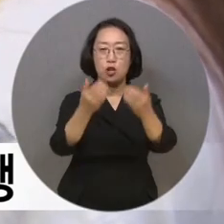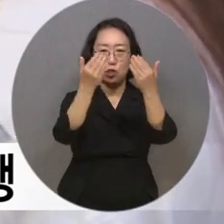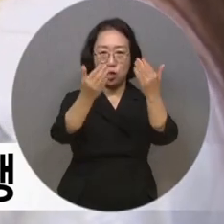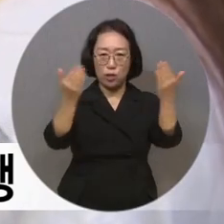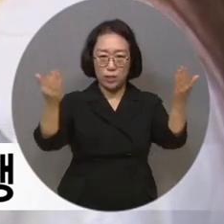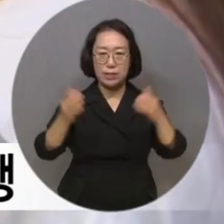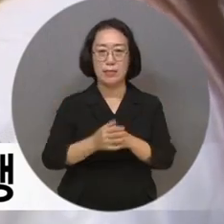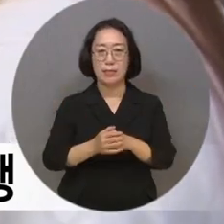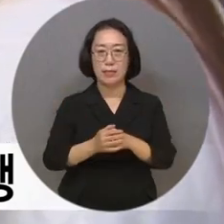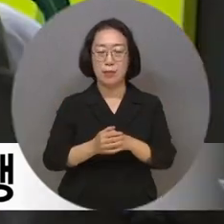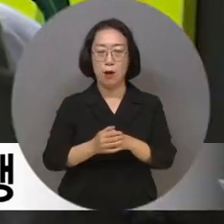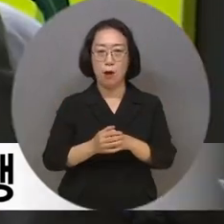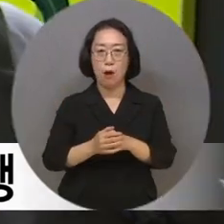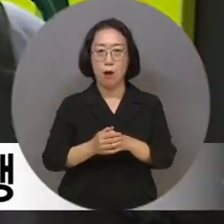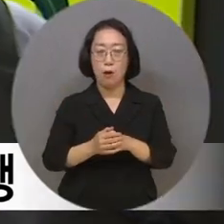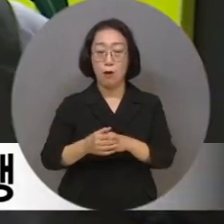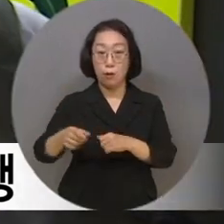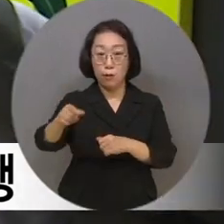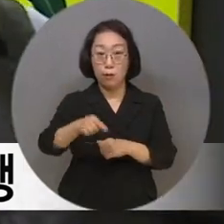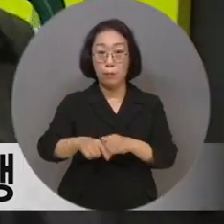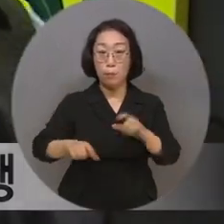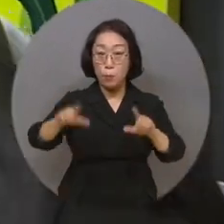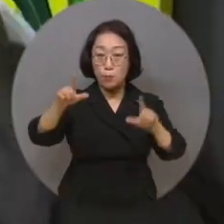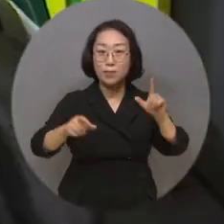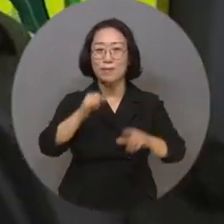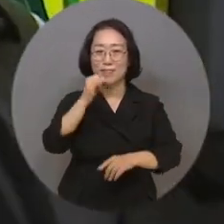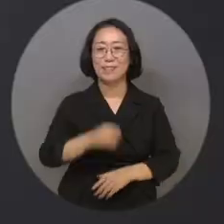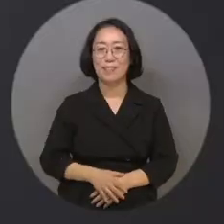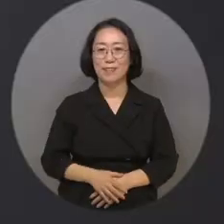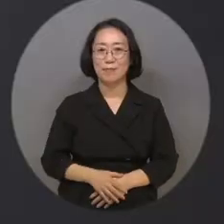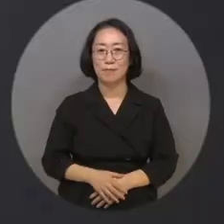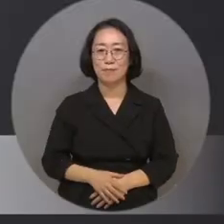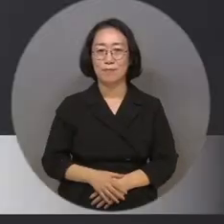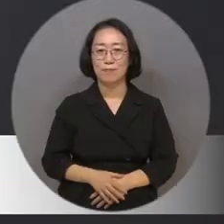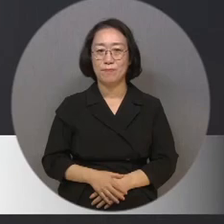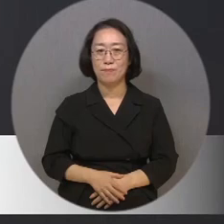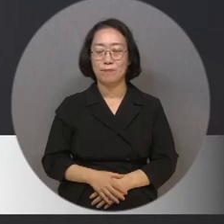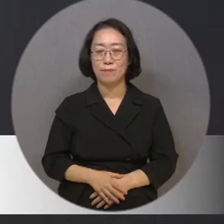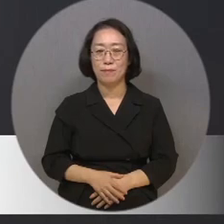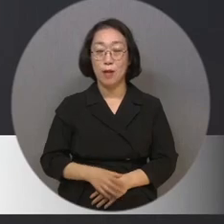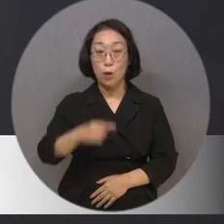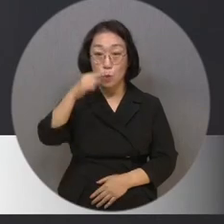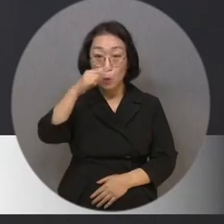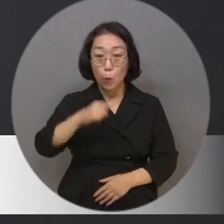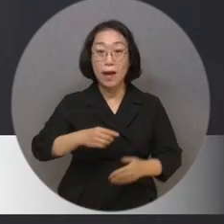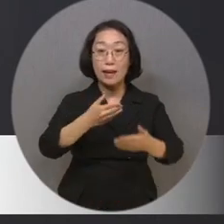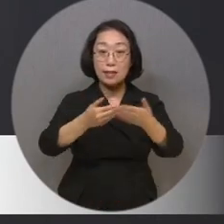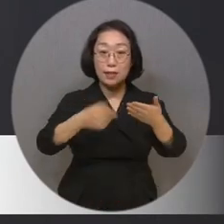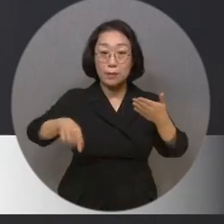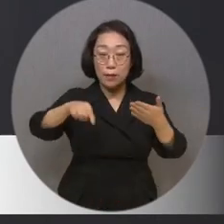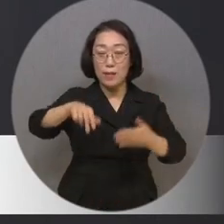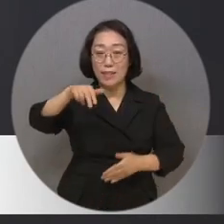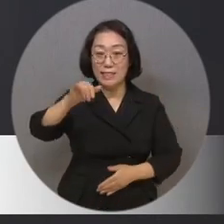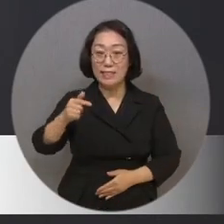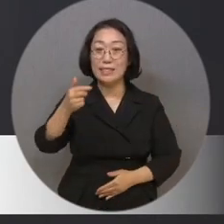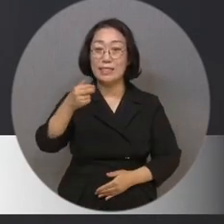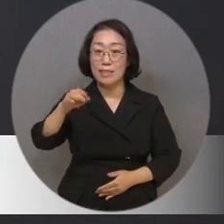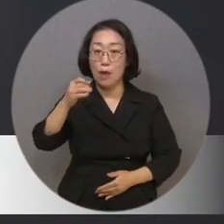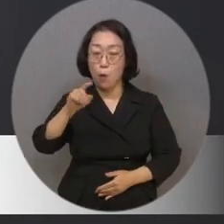국민 속으로 어울림 속으로도 함께 진행됐습니다. 동양화 중에서도 진채화라고 해서